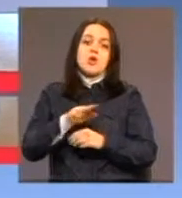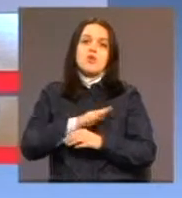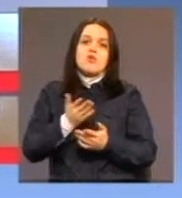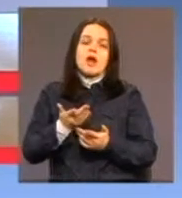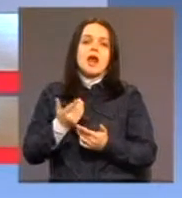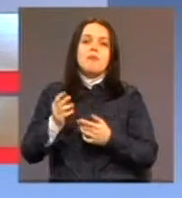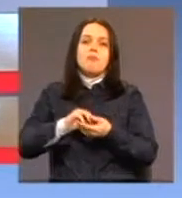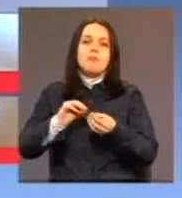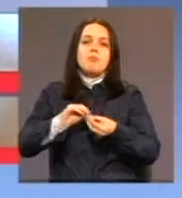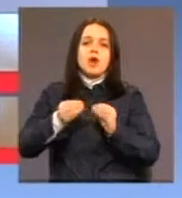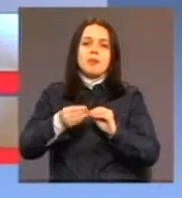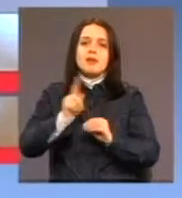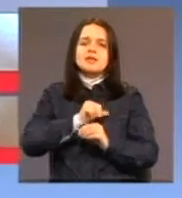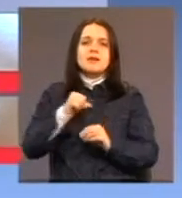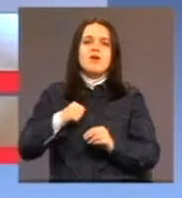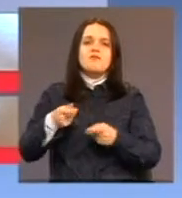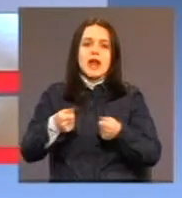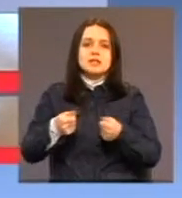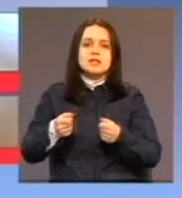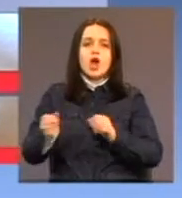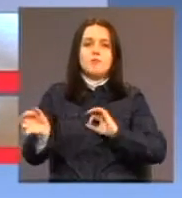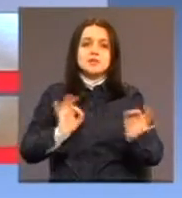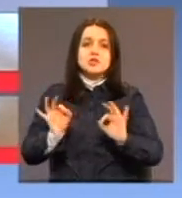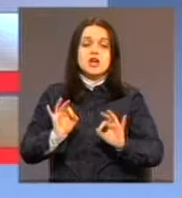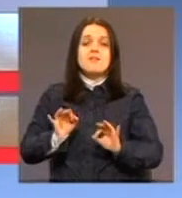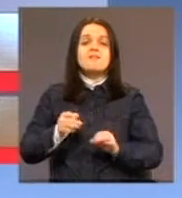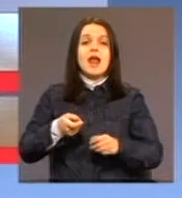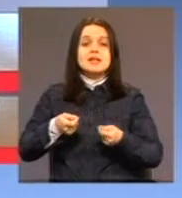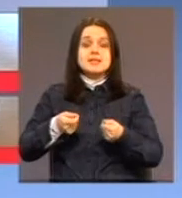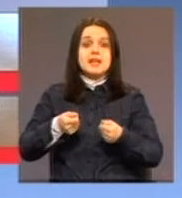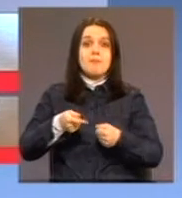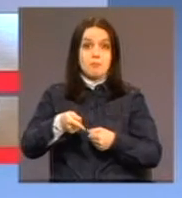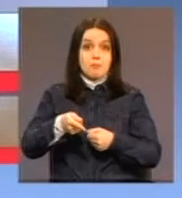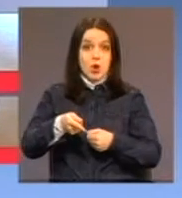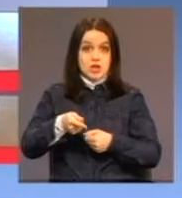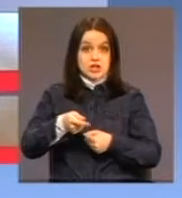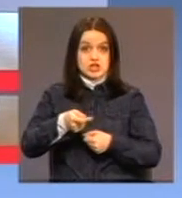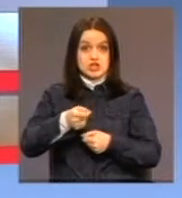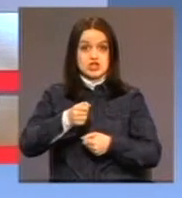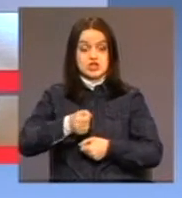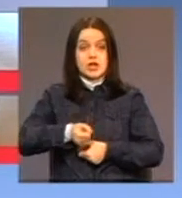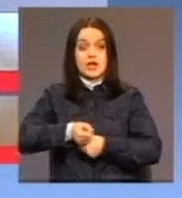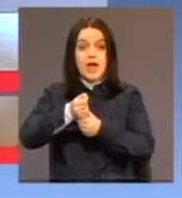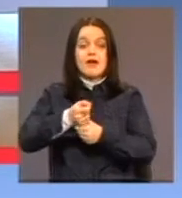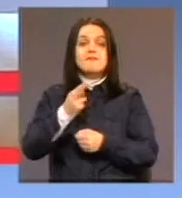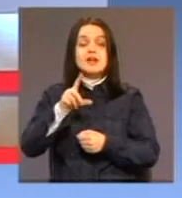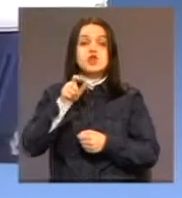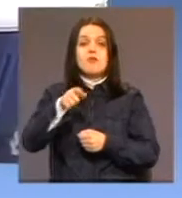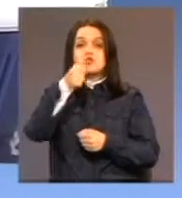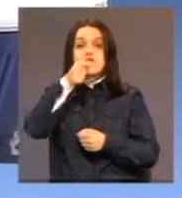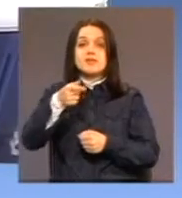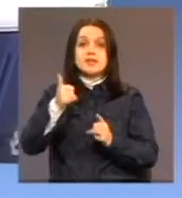samo u obezbeđenju finansijske podrške, nego ovo čemu upravo vi sad pitate. Dakle, kako